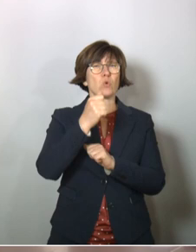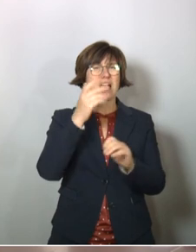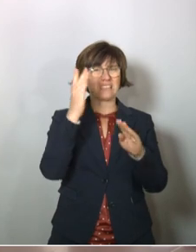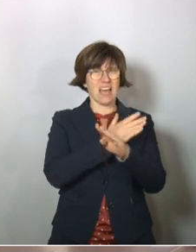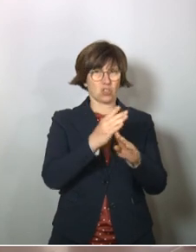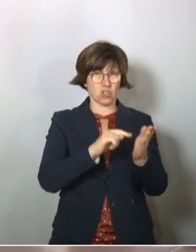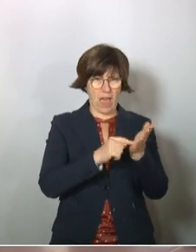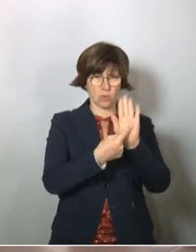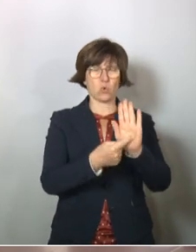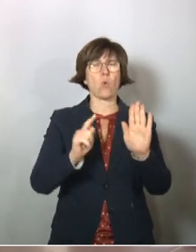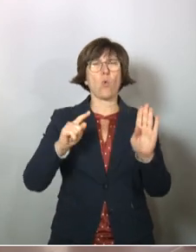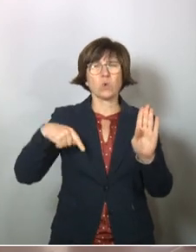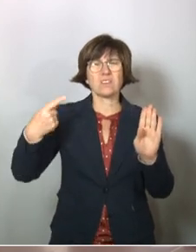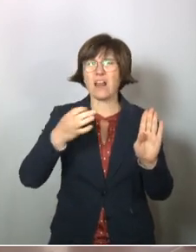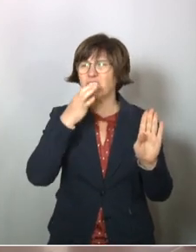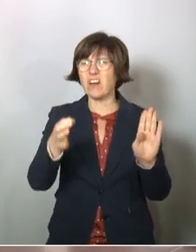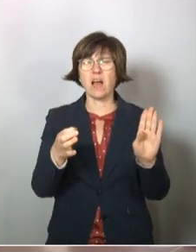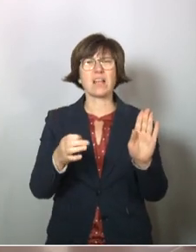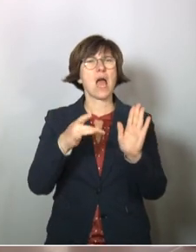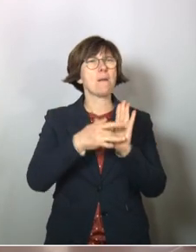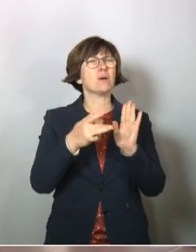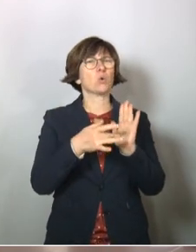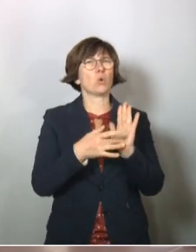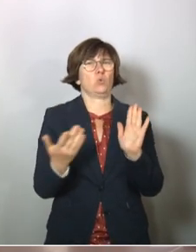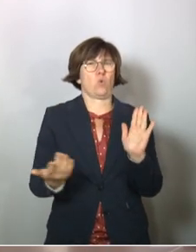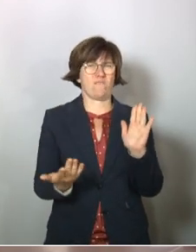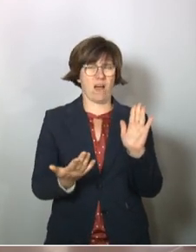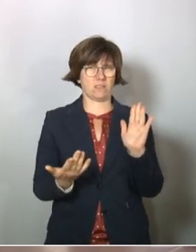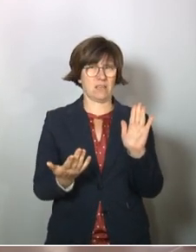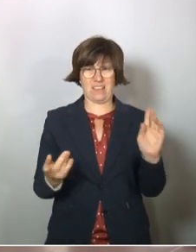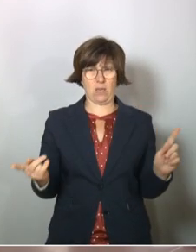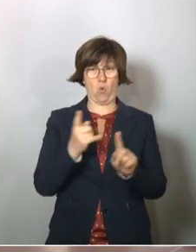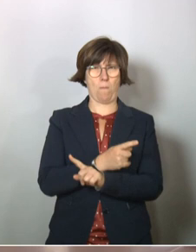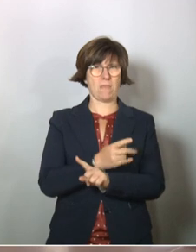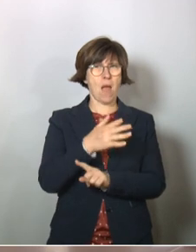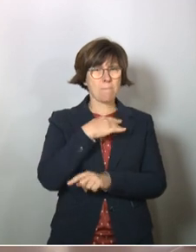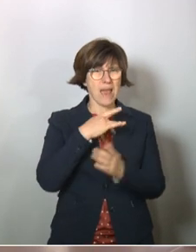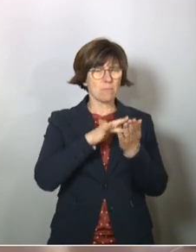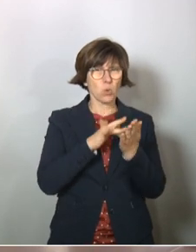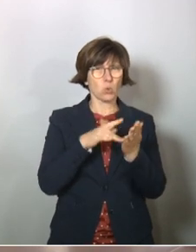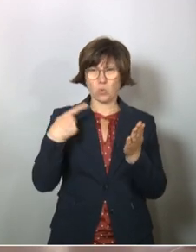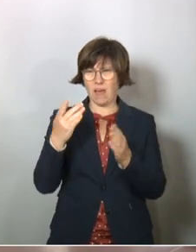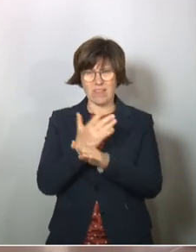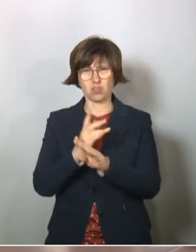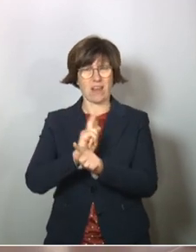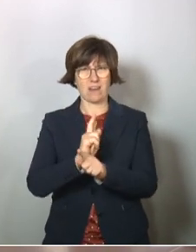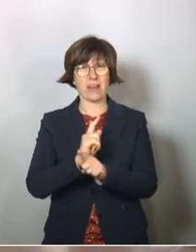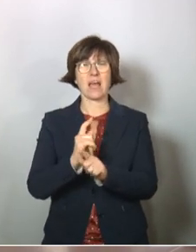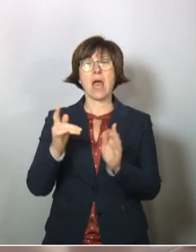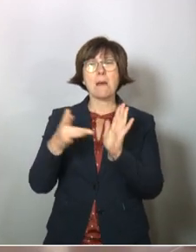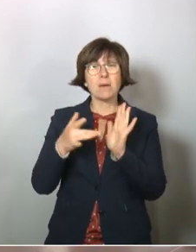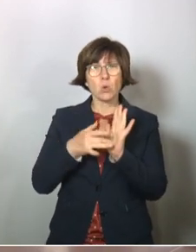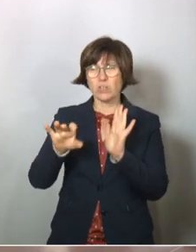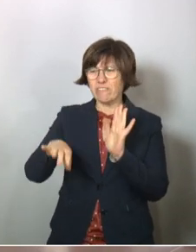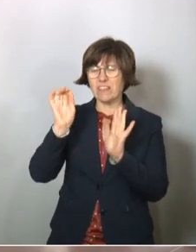Entscheidung getroffen. Und danach fragt man sich, wie begründe ich sie? Nicht, was war mein Motiv, sondern welche Begründung finde ich,